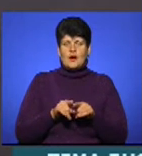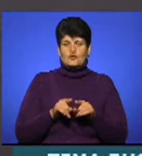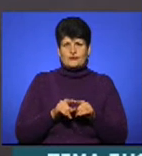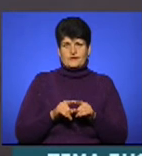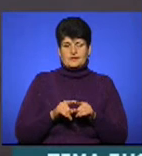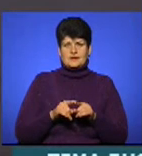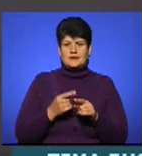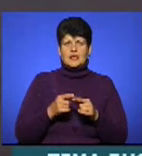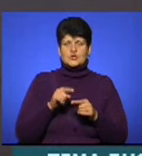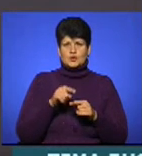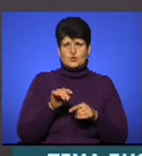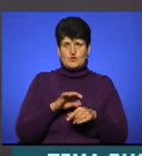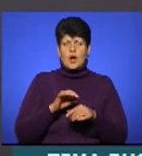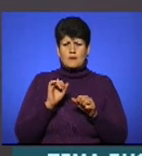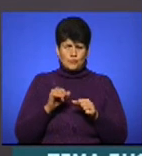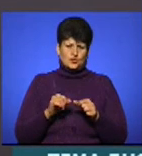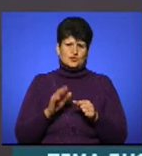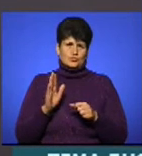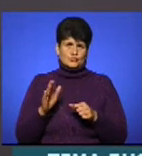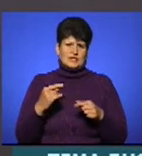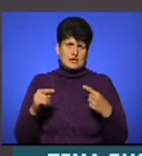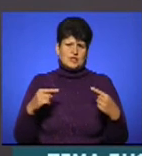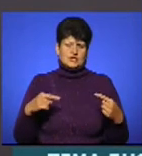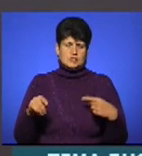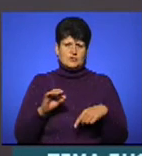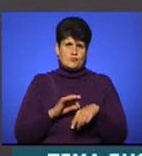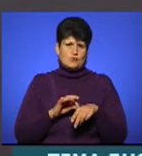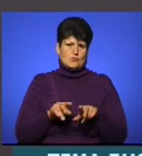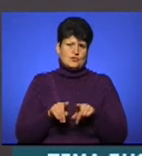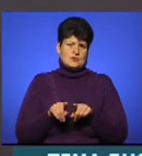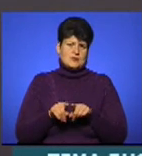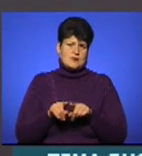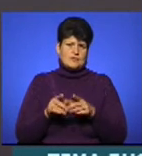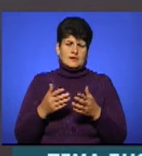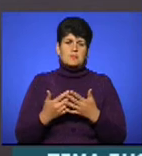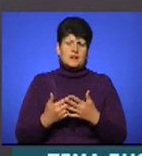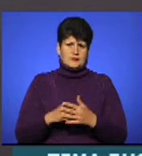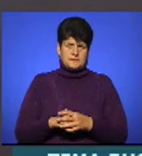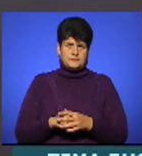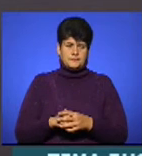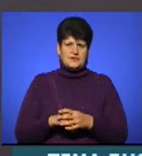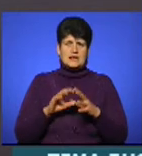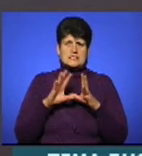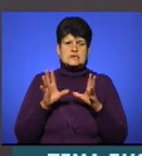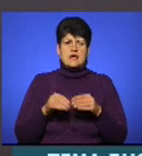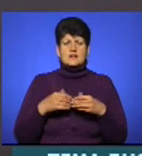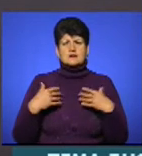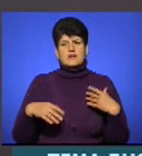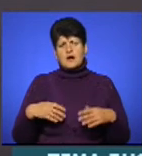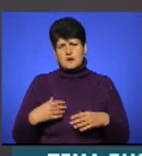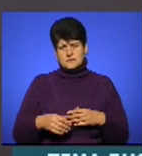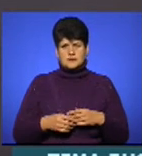а можуть зустрічатися і при багатьох інших станах. Ну, наприклад, загальна слабкість,